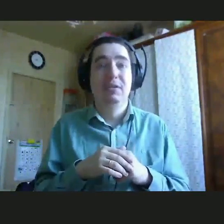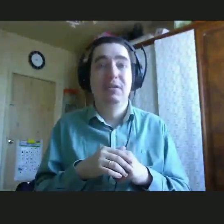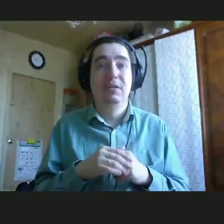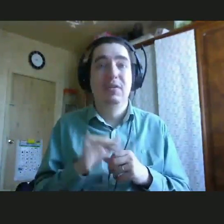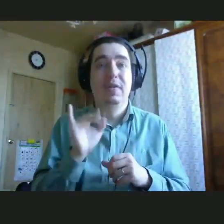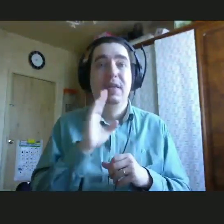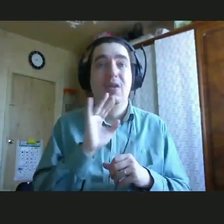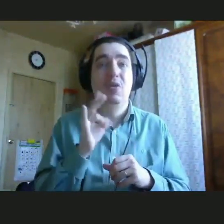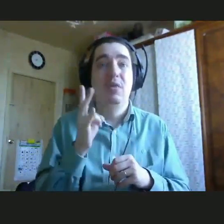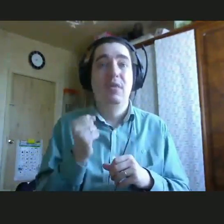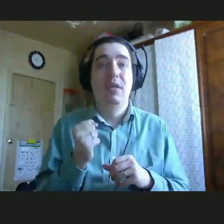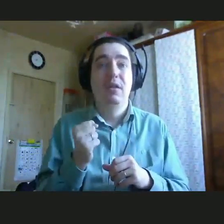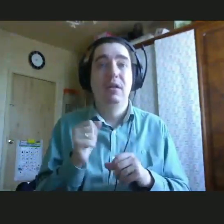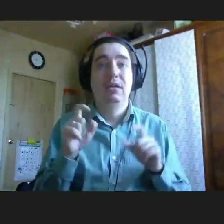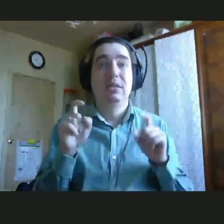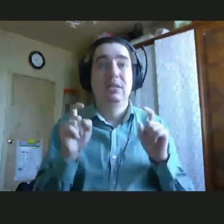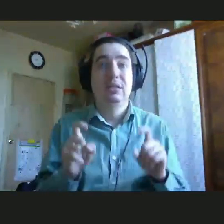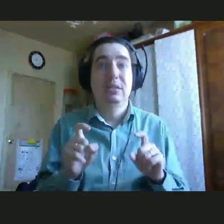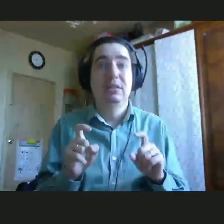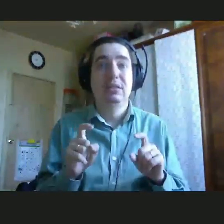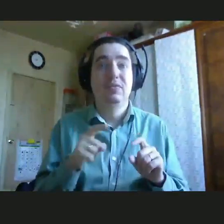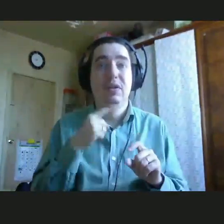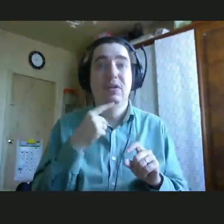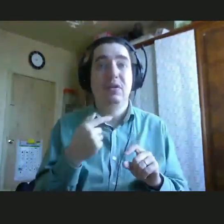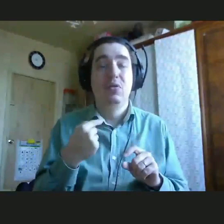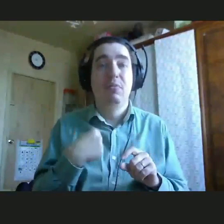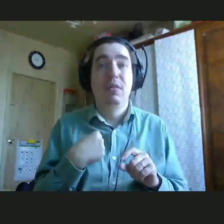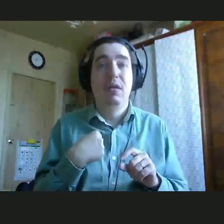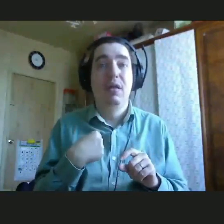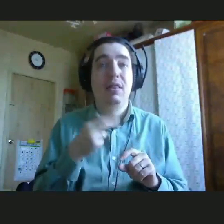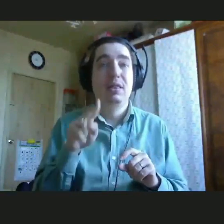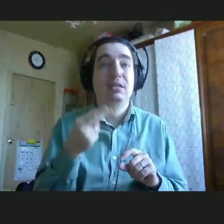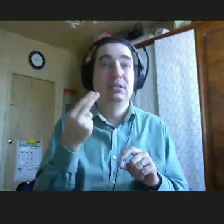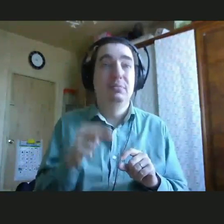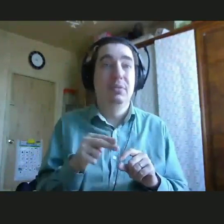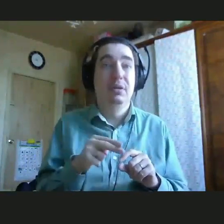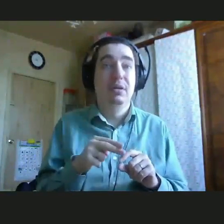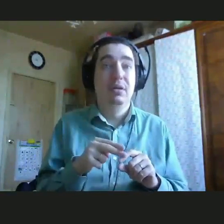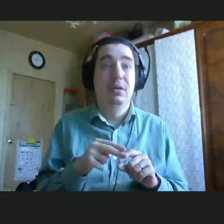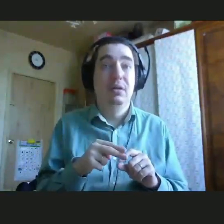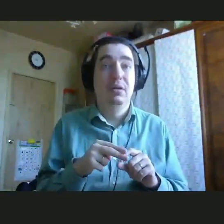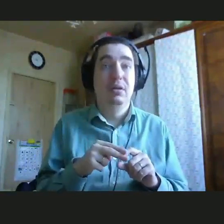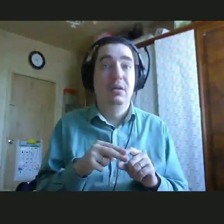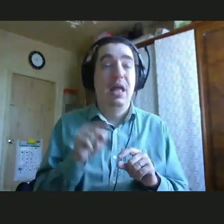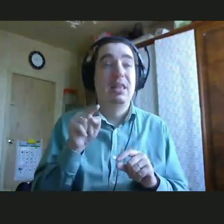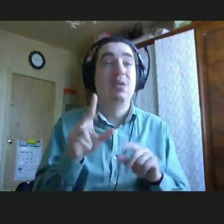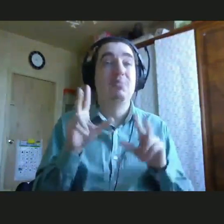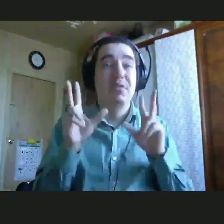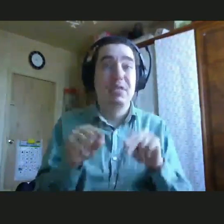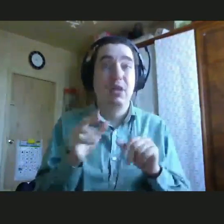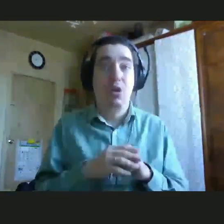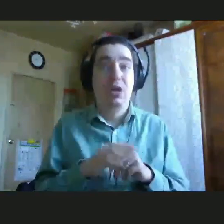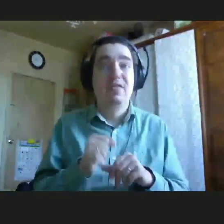И она сидит и говорит, ну, а вот у меня и так ДЦП. И он такой, а тебе повезло. И